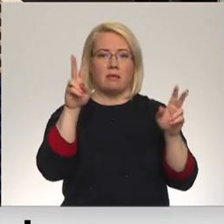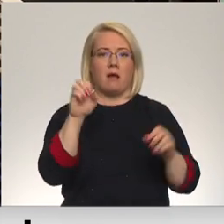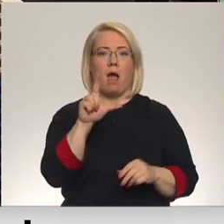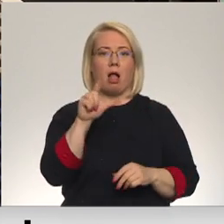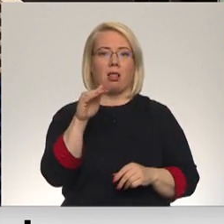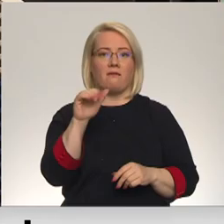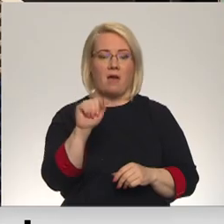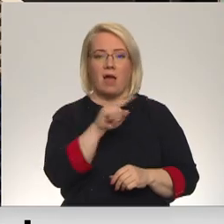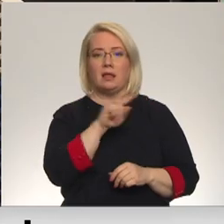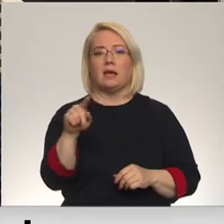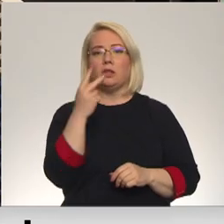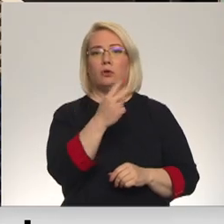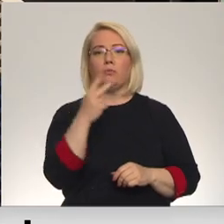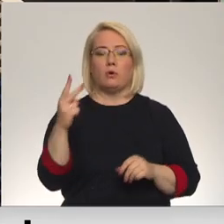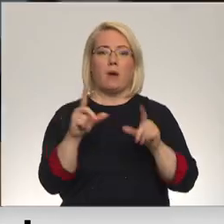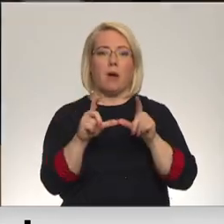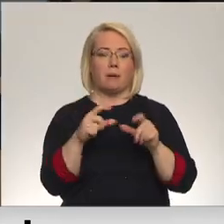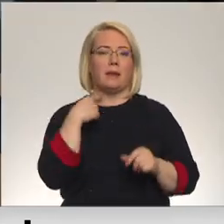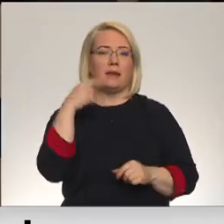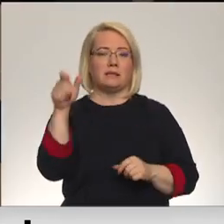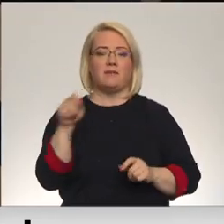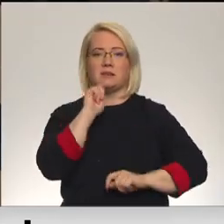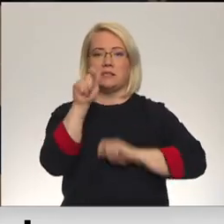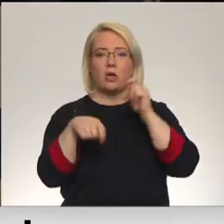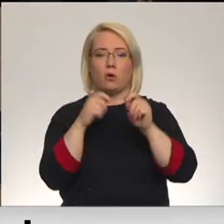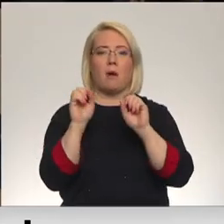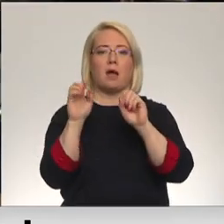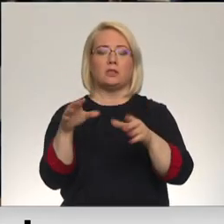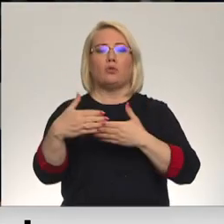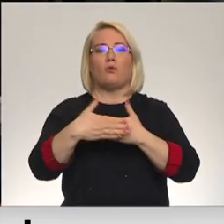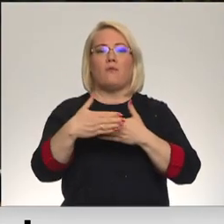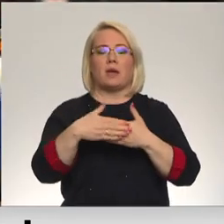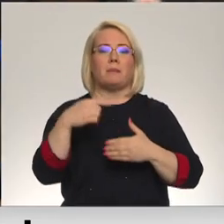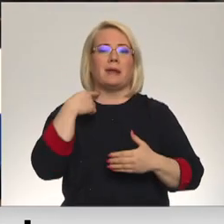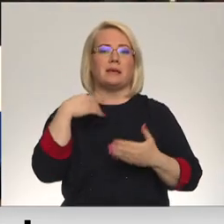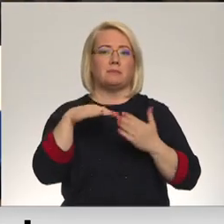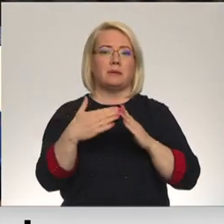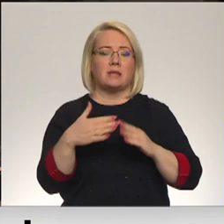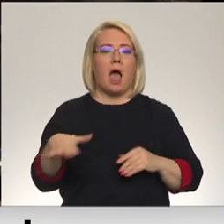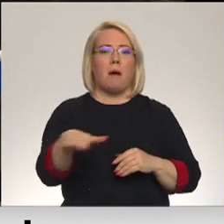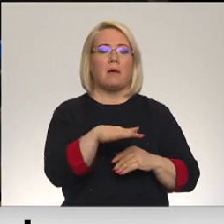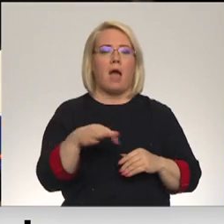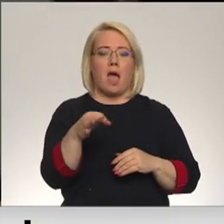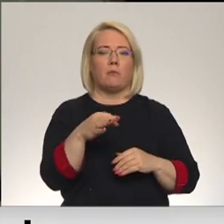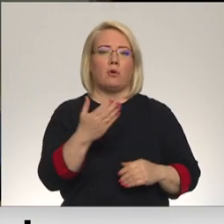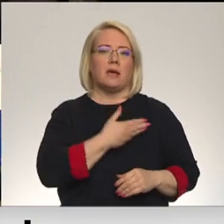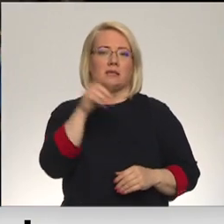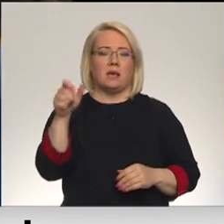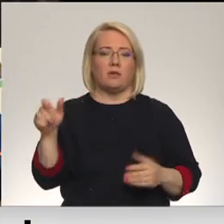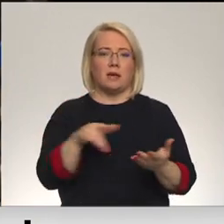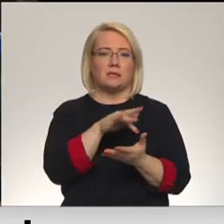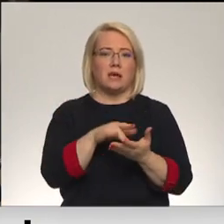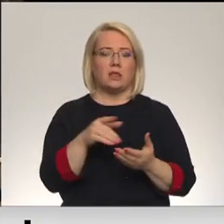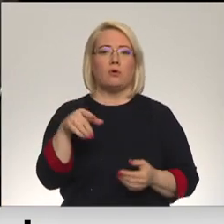Līdz 22. aprīlim rītniekiem ir iespēja ziedojumas atstāt arī kādā no tuvākajiem Rīgas pilsētas apkājami iedzīvotāju centriem –